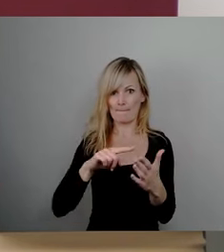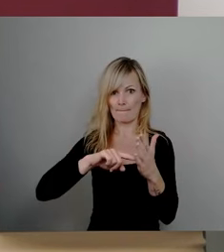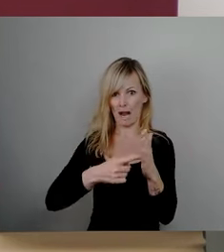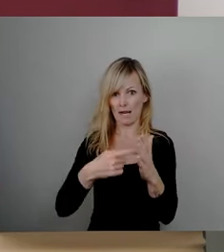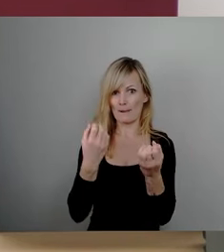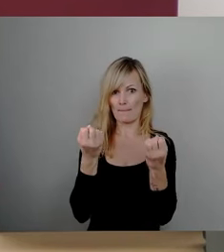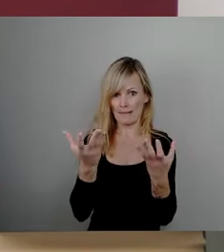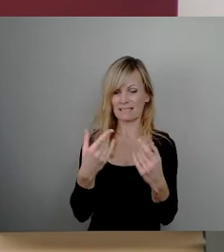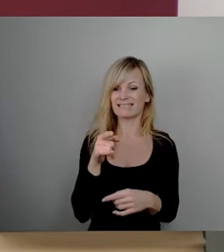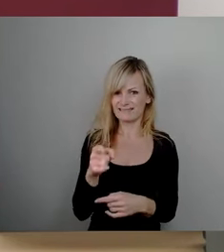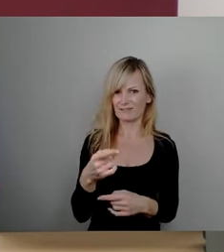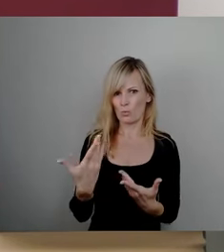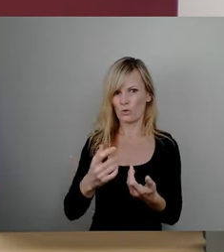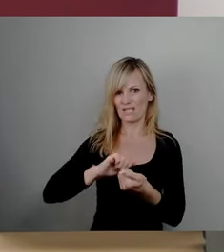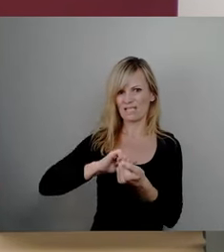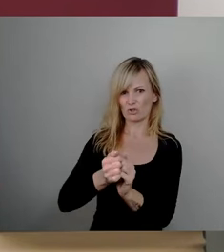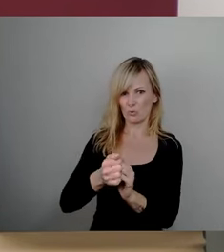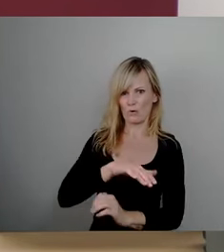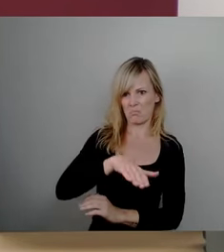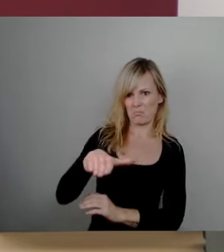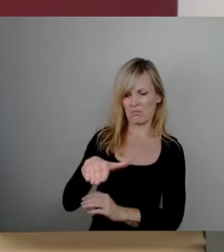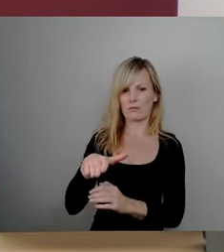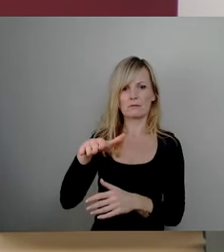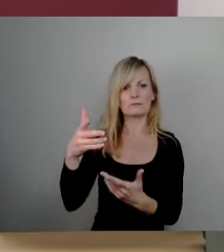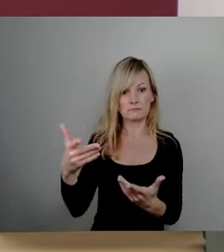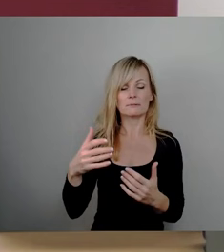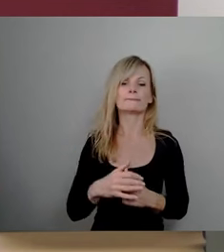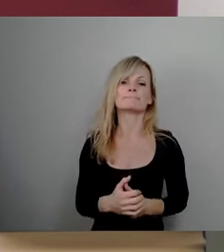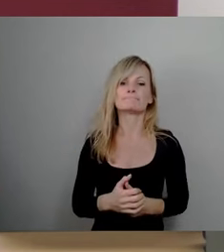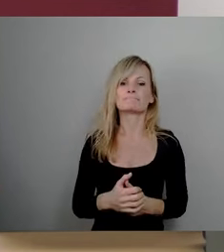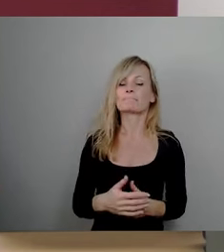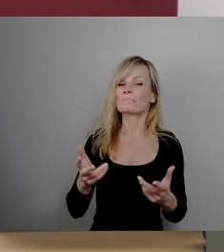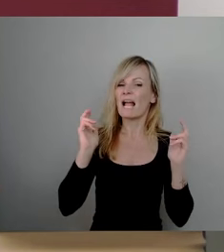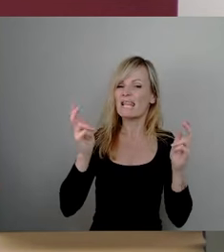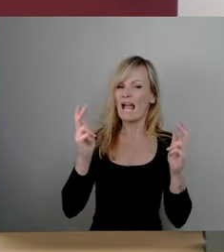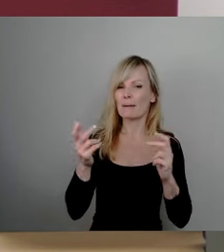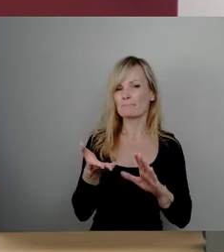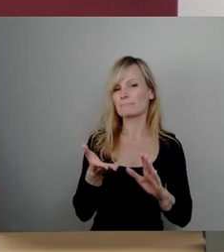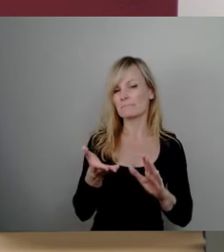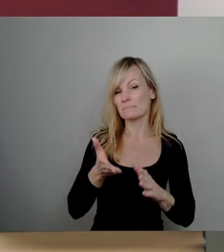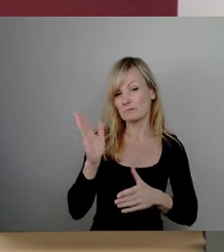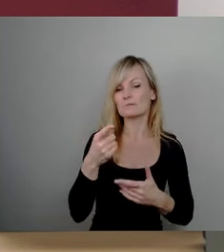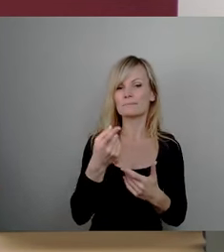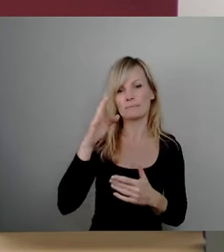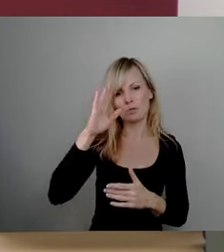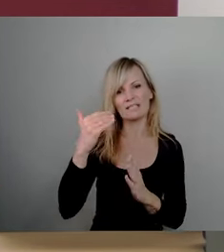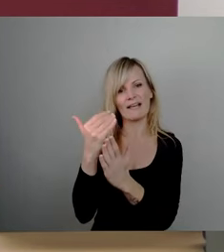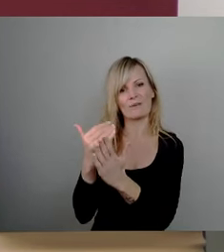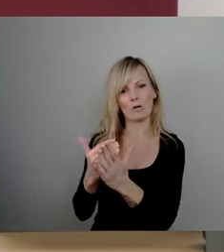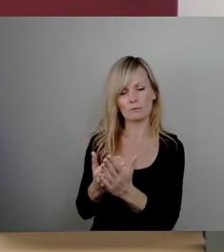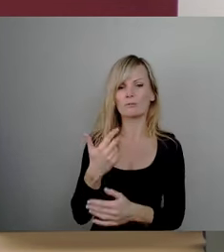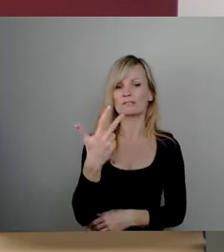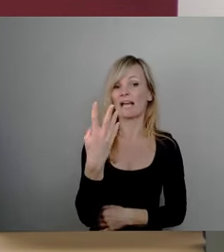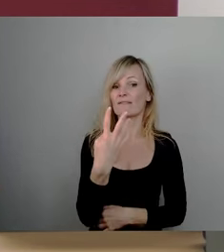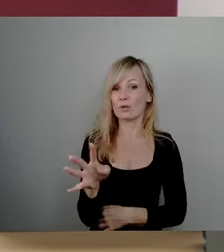zerstört werden. Wegen ordnungswidrigem Lärm, das geht ja dann nach Polizeiverordnung, wurden 42 verwahren bzw. Bußgelder